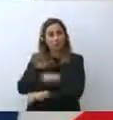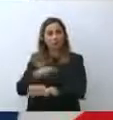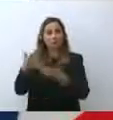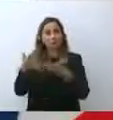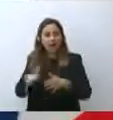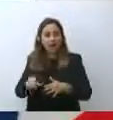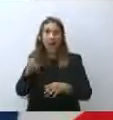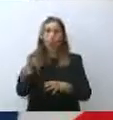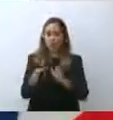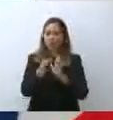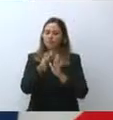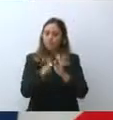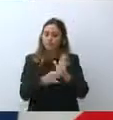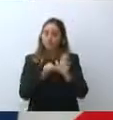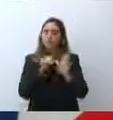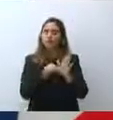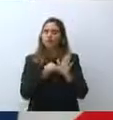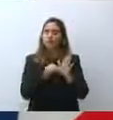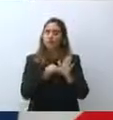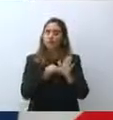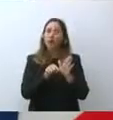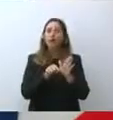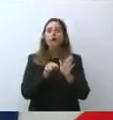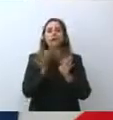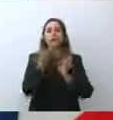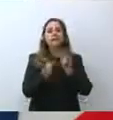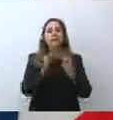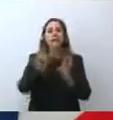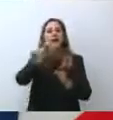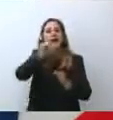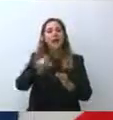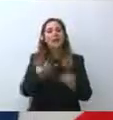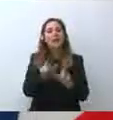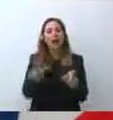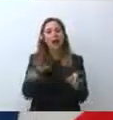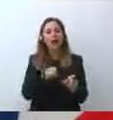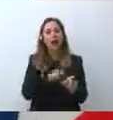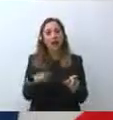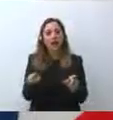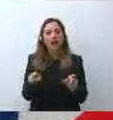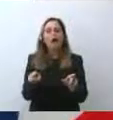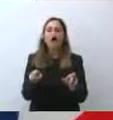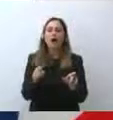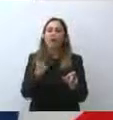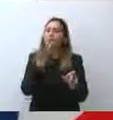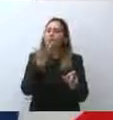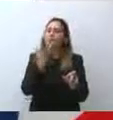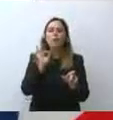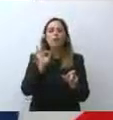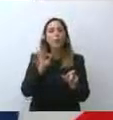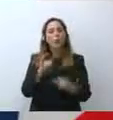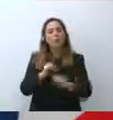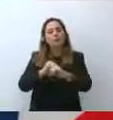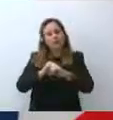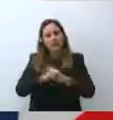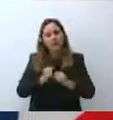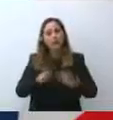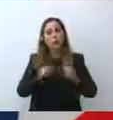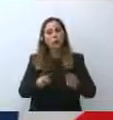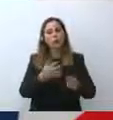da un lato, di una scelta che gli italiani hanno compiuto di credere nella scienza e di